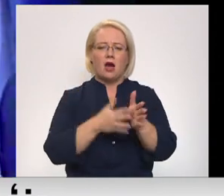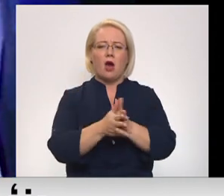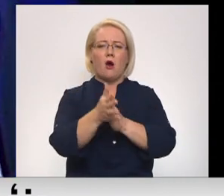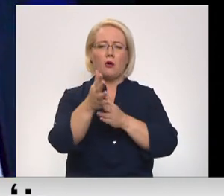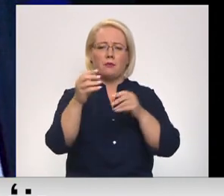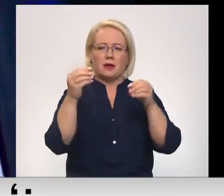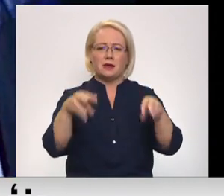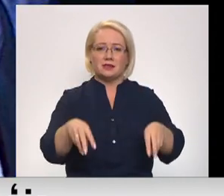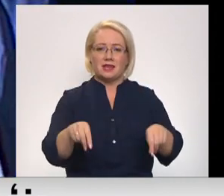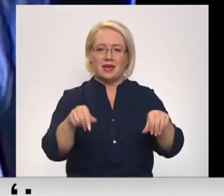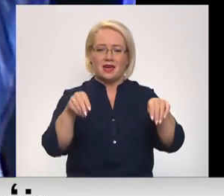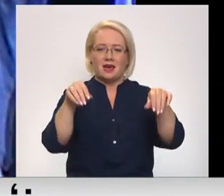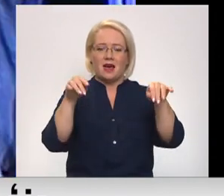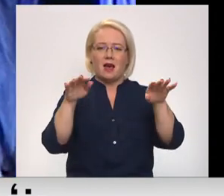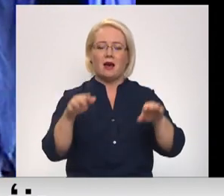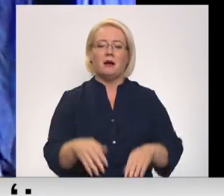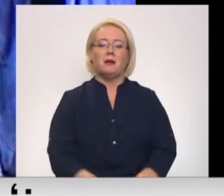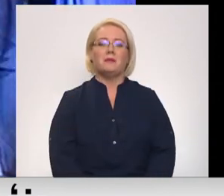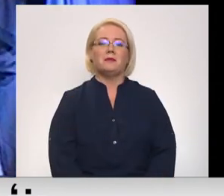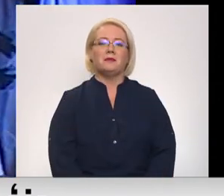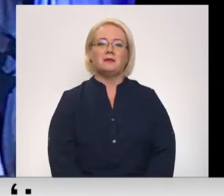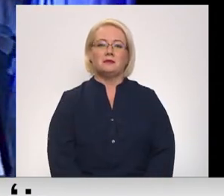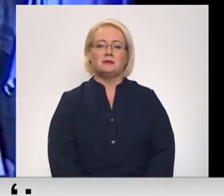zaur pīrkstījā.